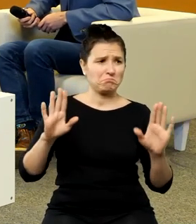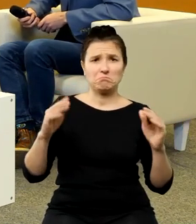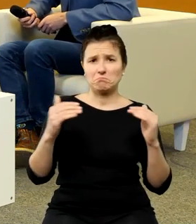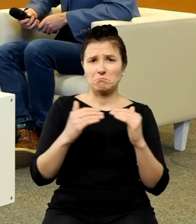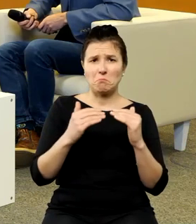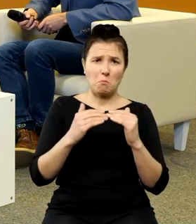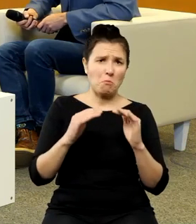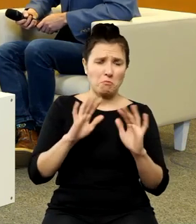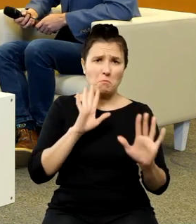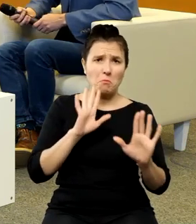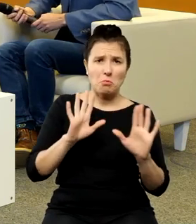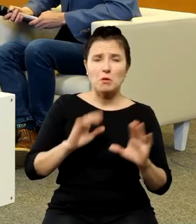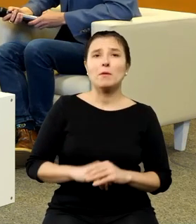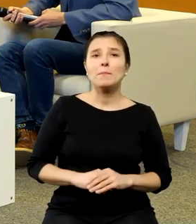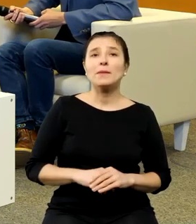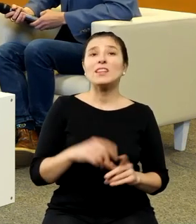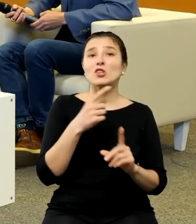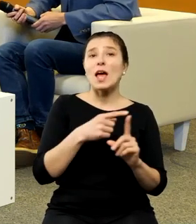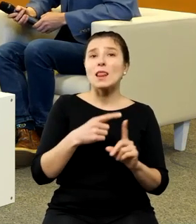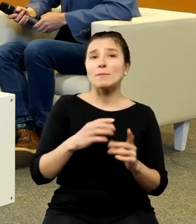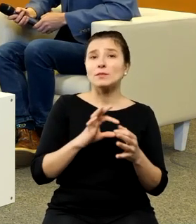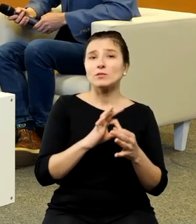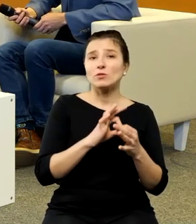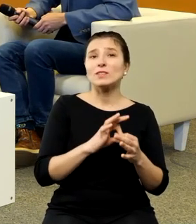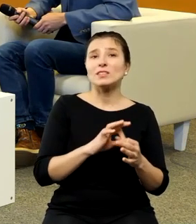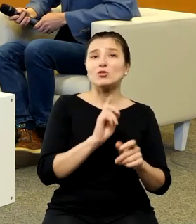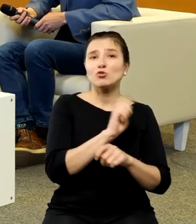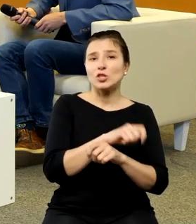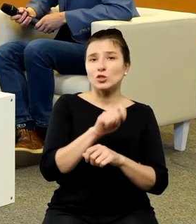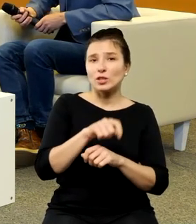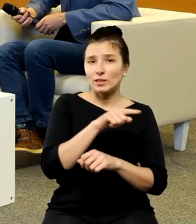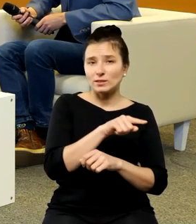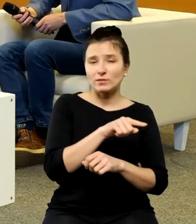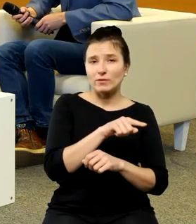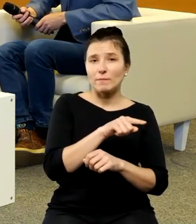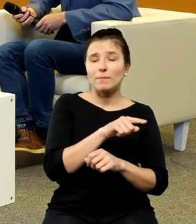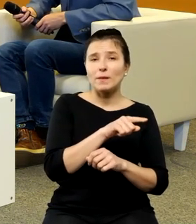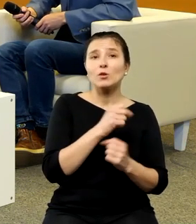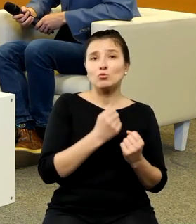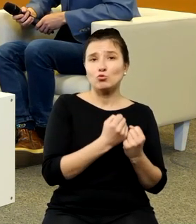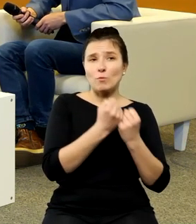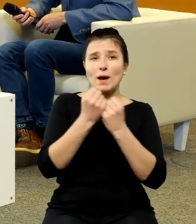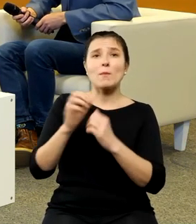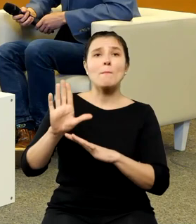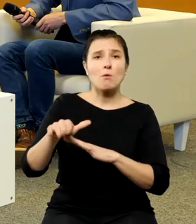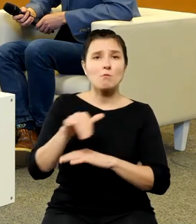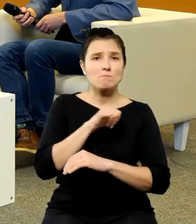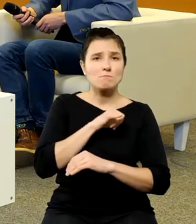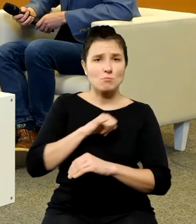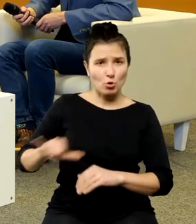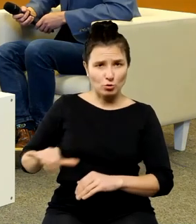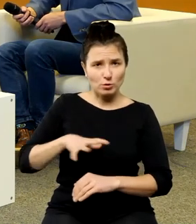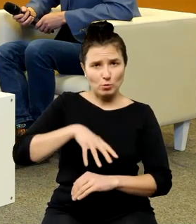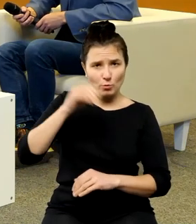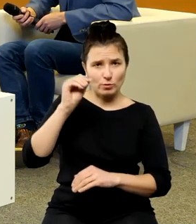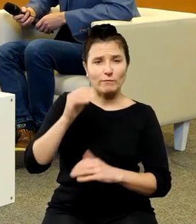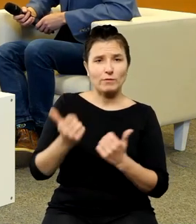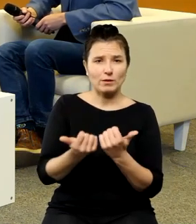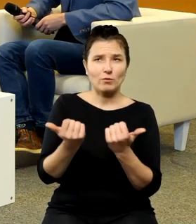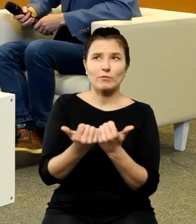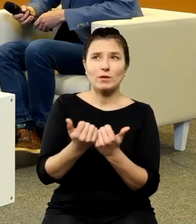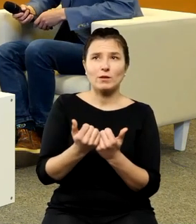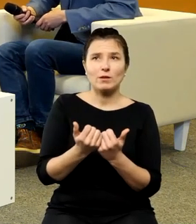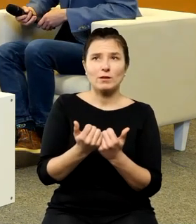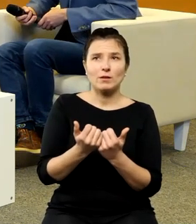te wątki chrystianizujące zostają po tej rocznicy w Krakowie to jest oczywiście